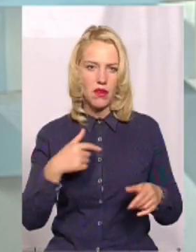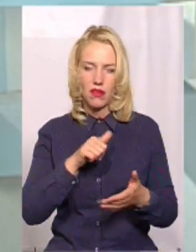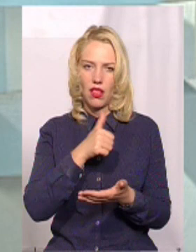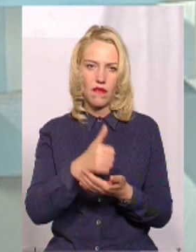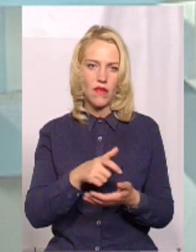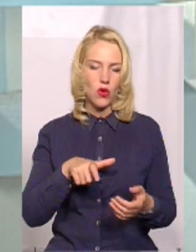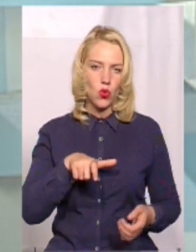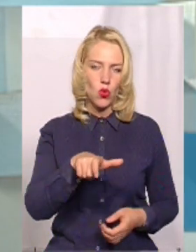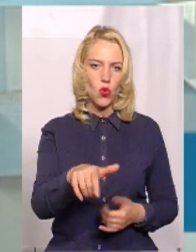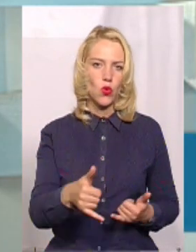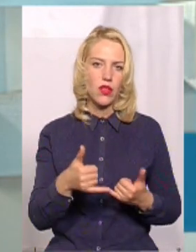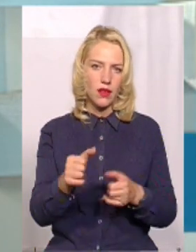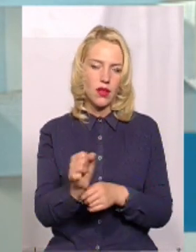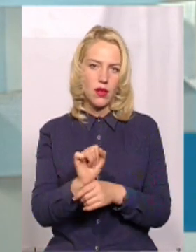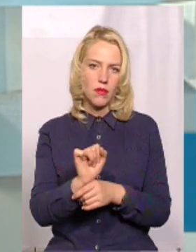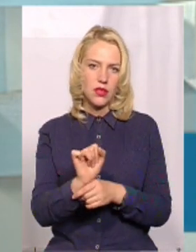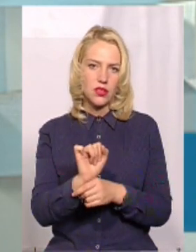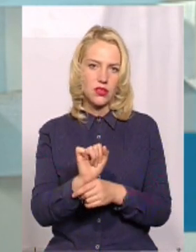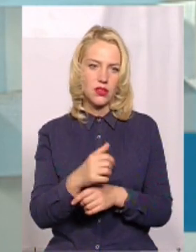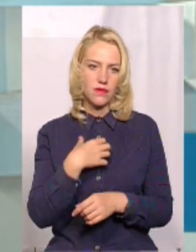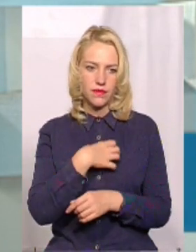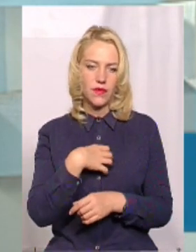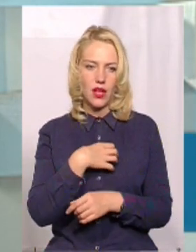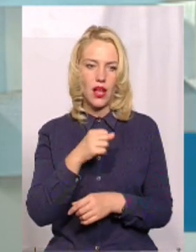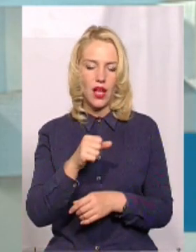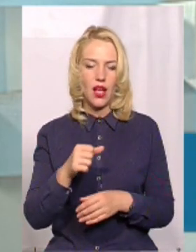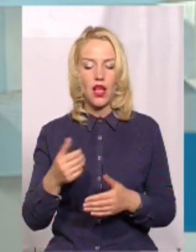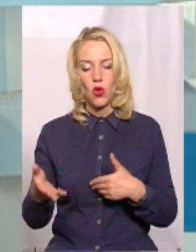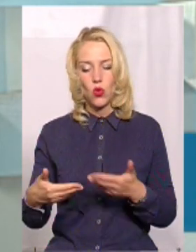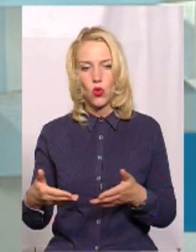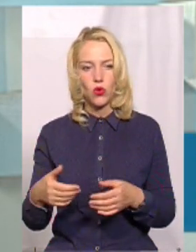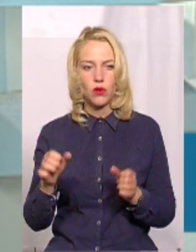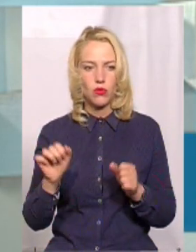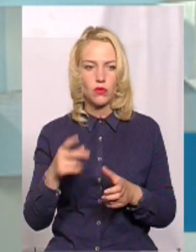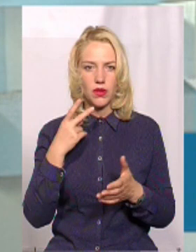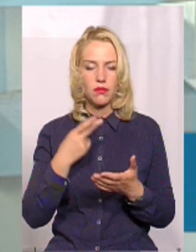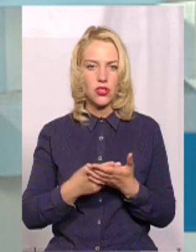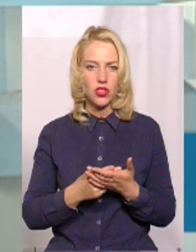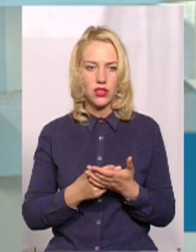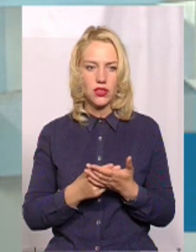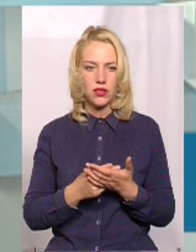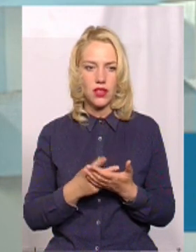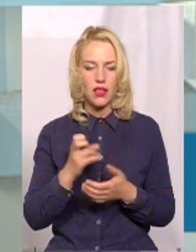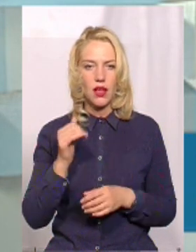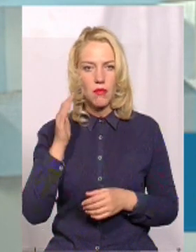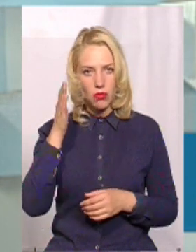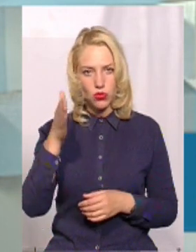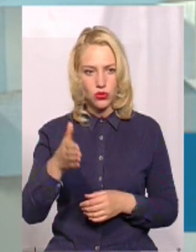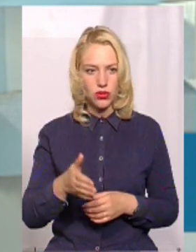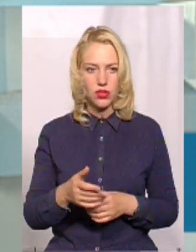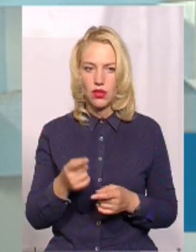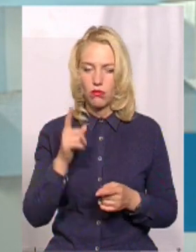технічних характеристик. А тротуари можемо передбачати на майбутнє.